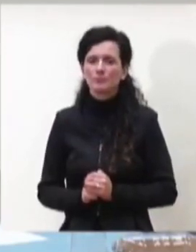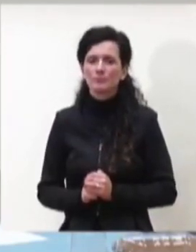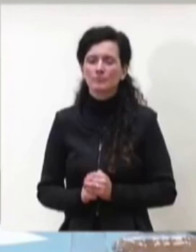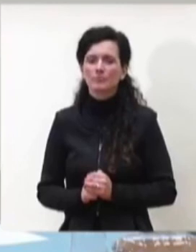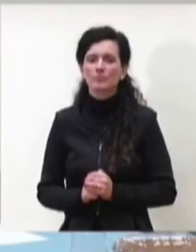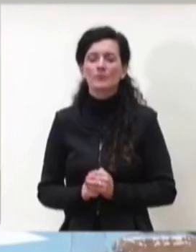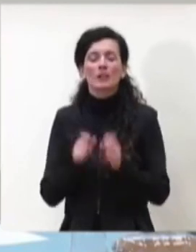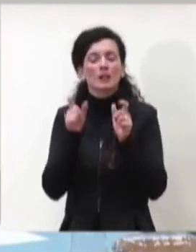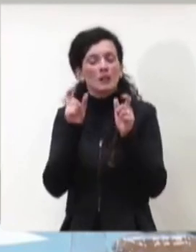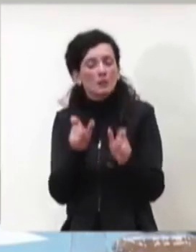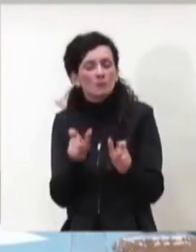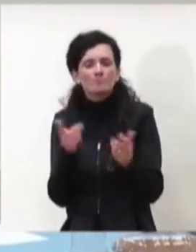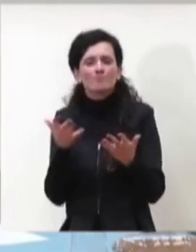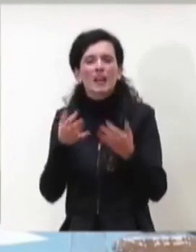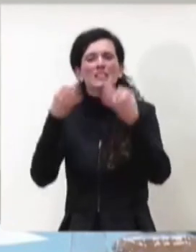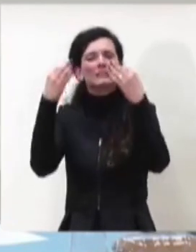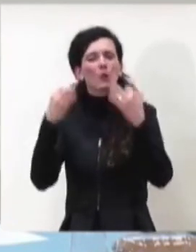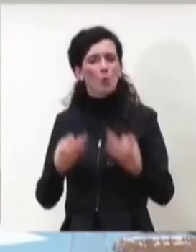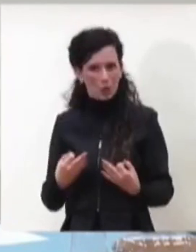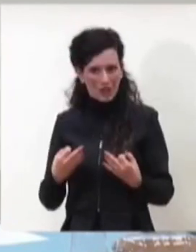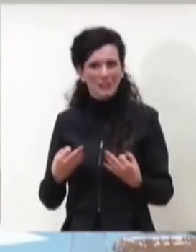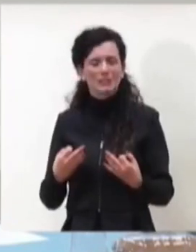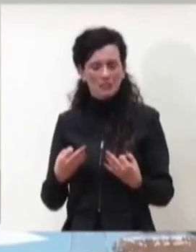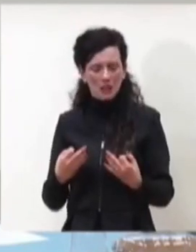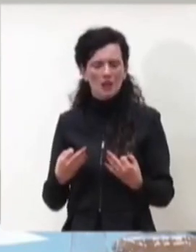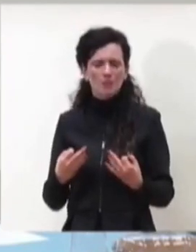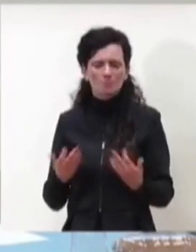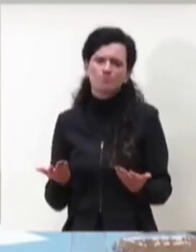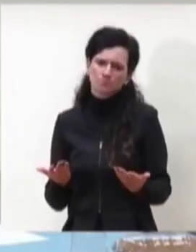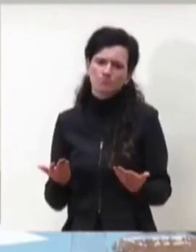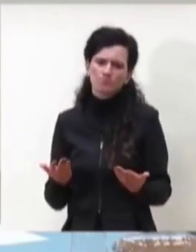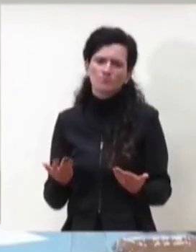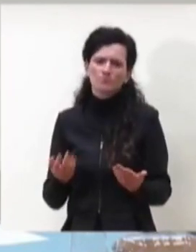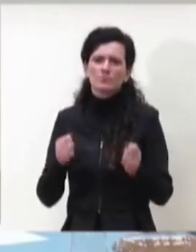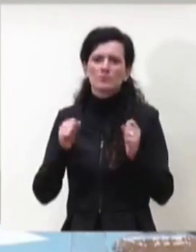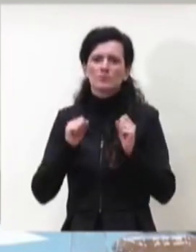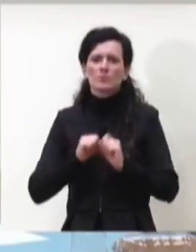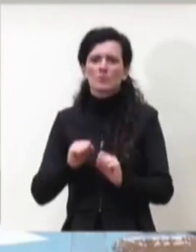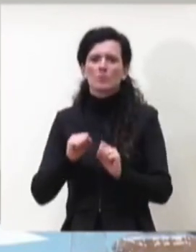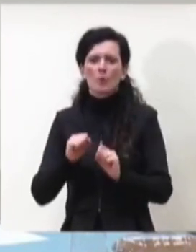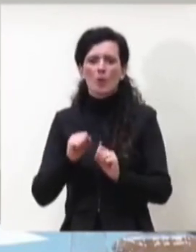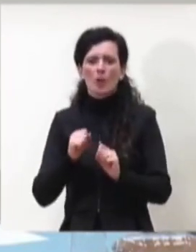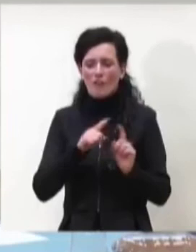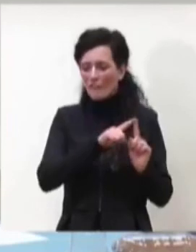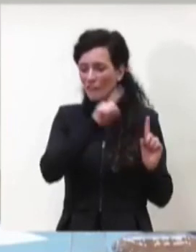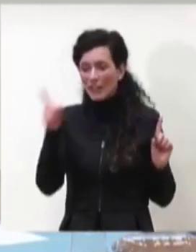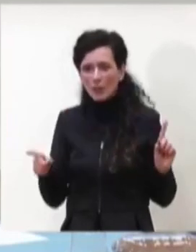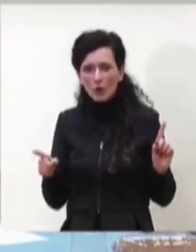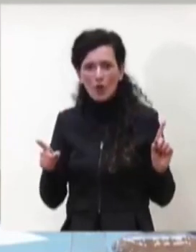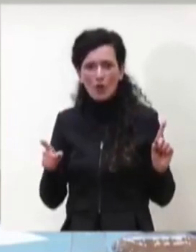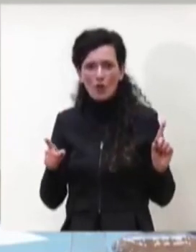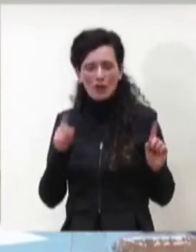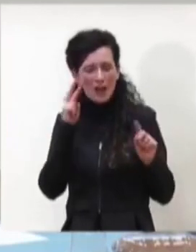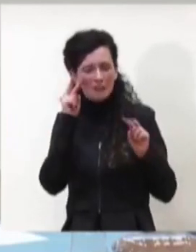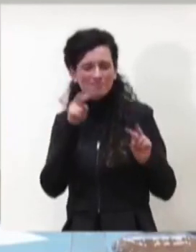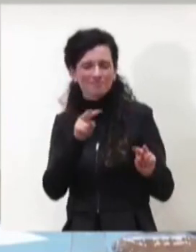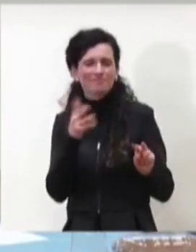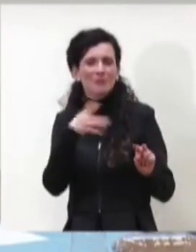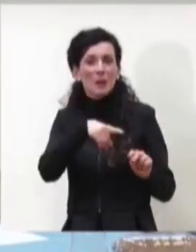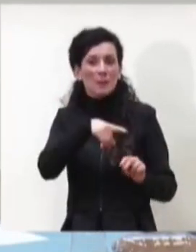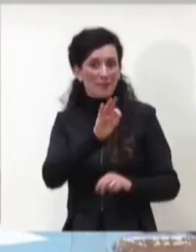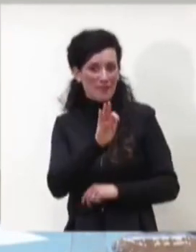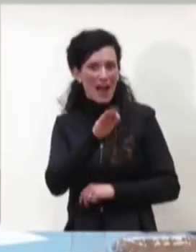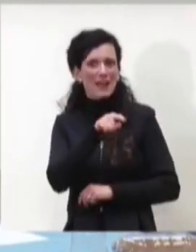consistente con quello che si è osservato anche con il vaccino fino a